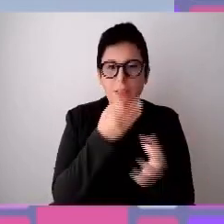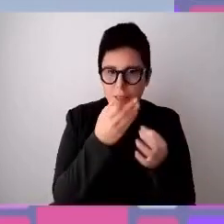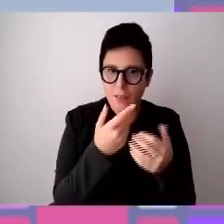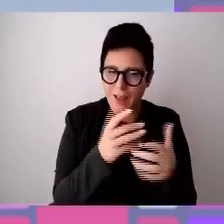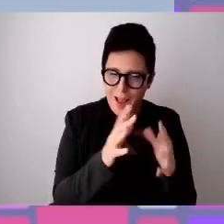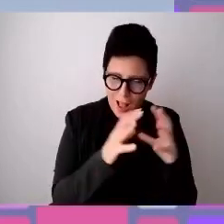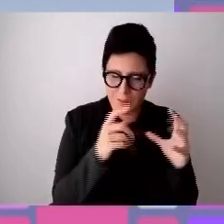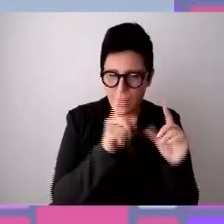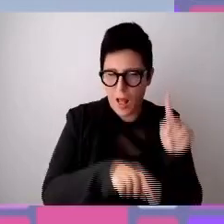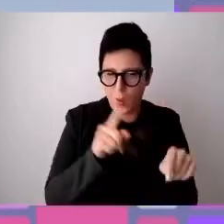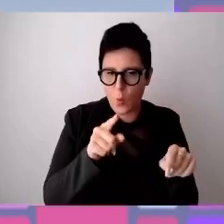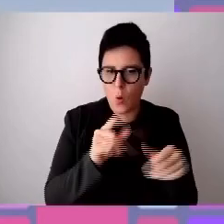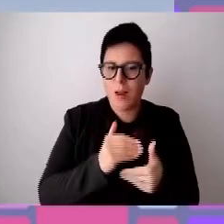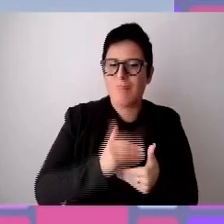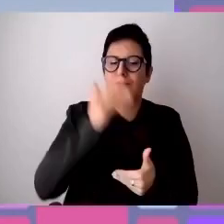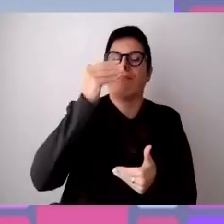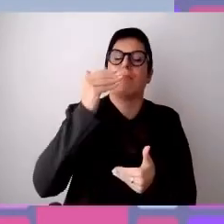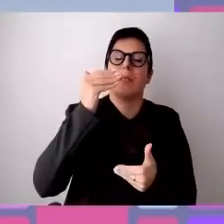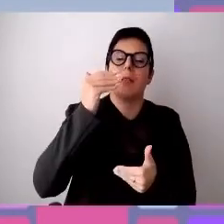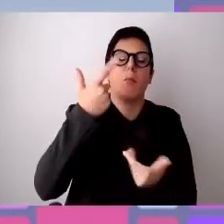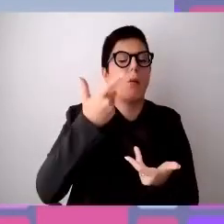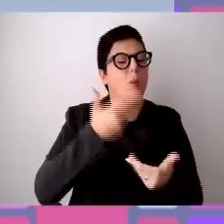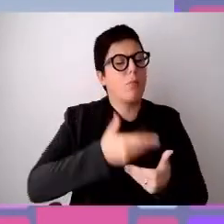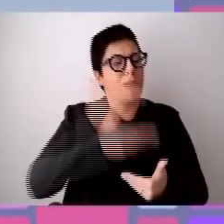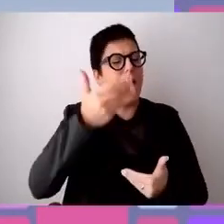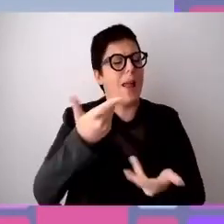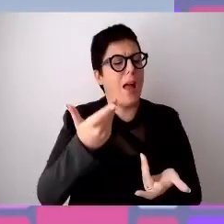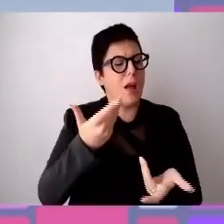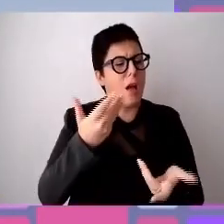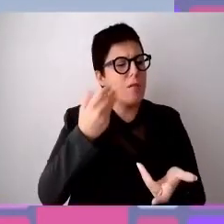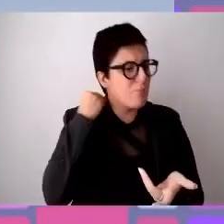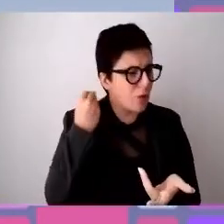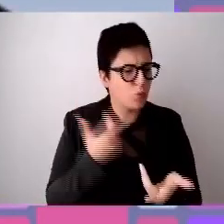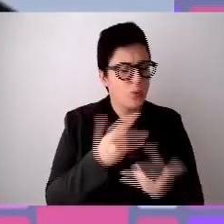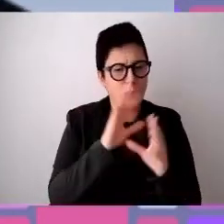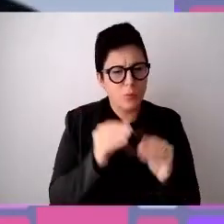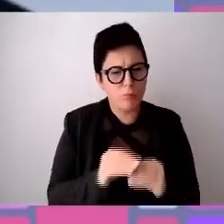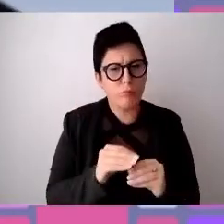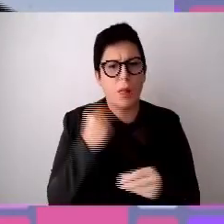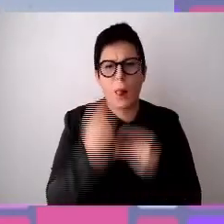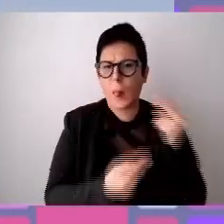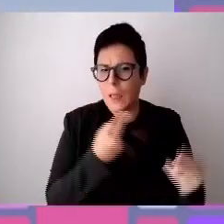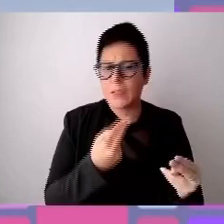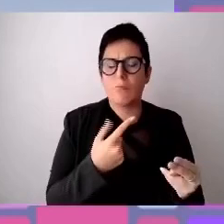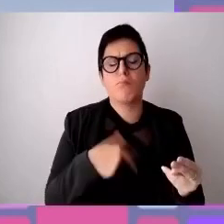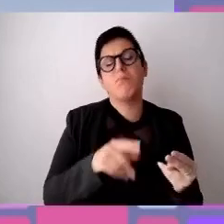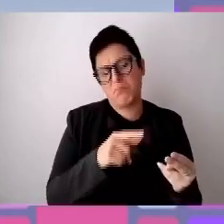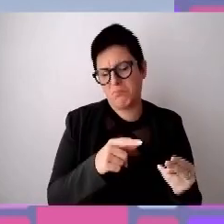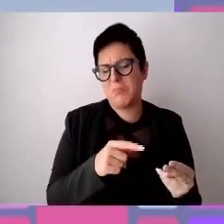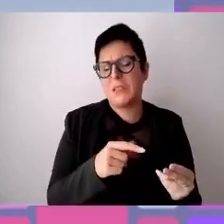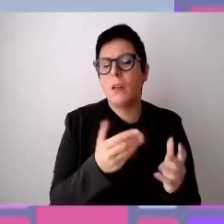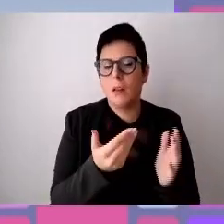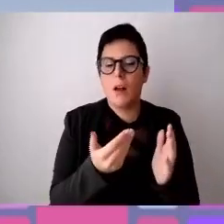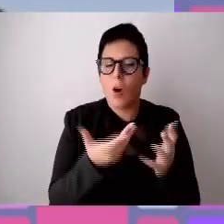abbattere quelle sfere di generalizzazione che sono intorno alle persone con disabilità. Noi